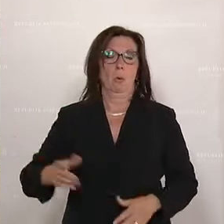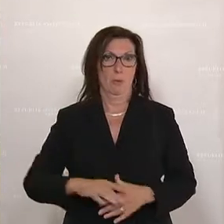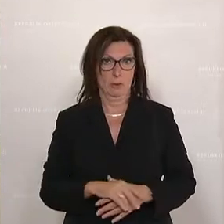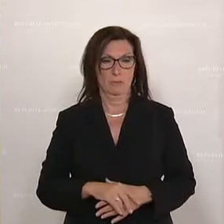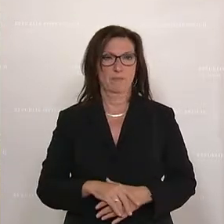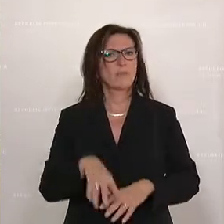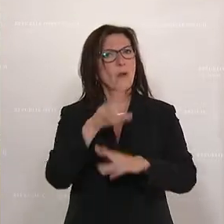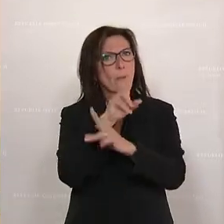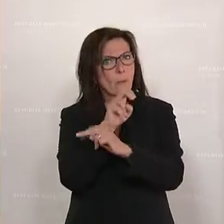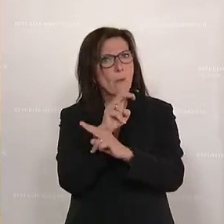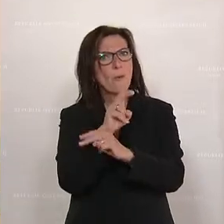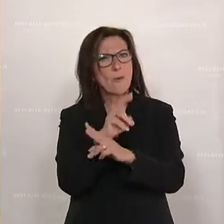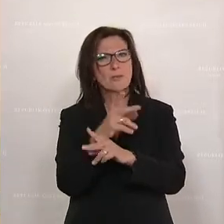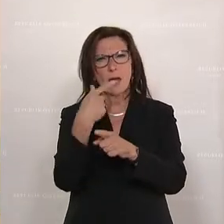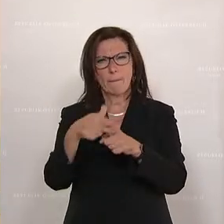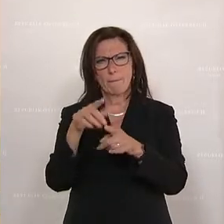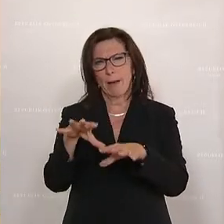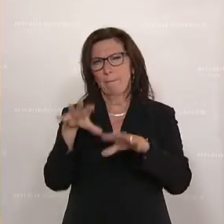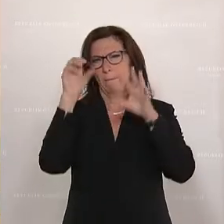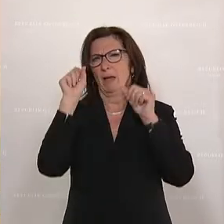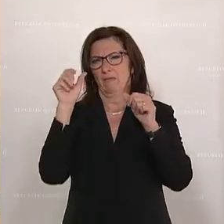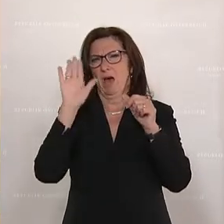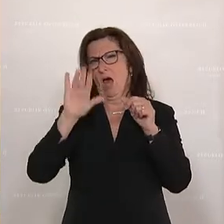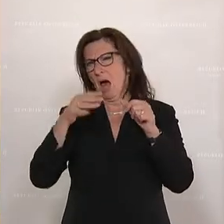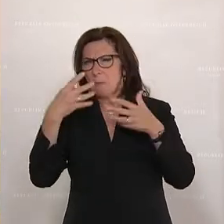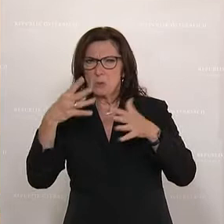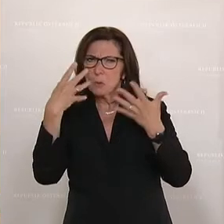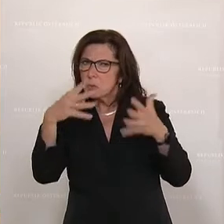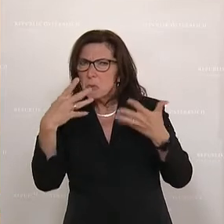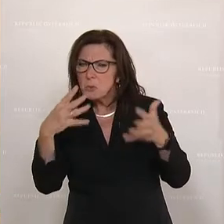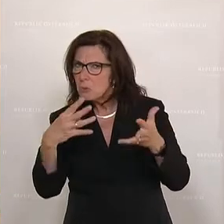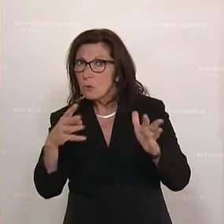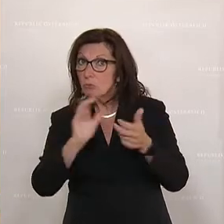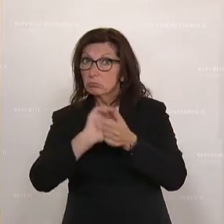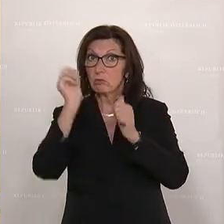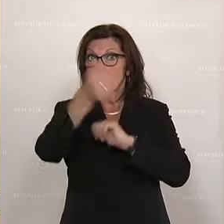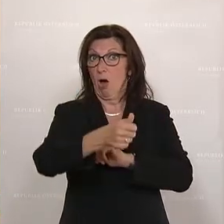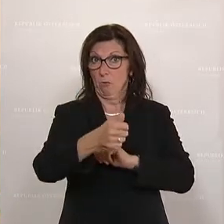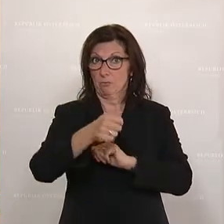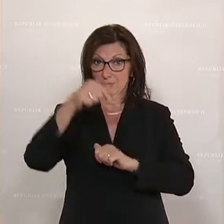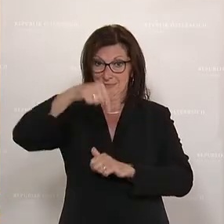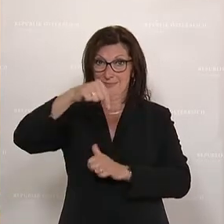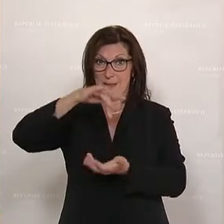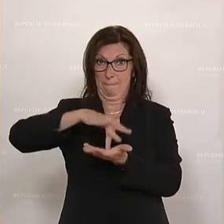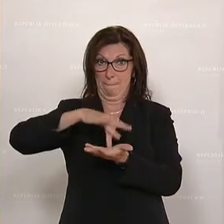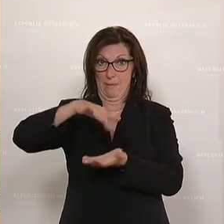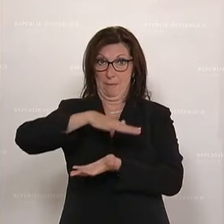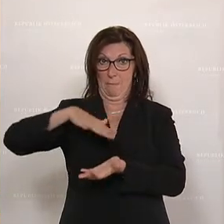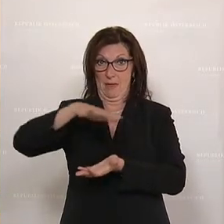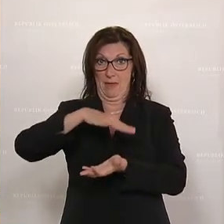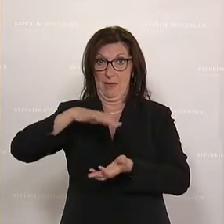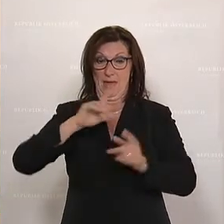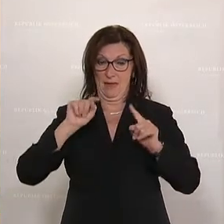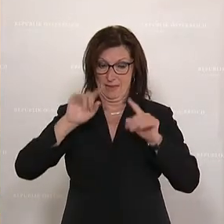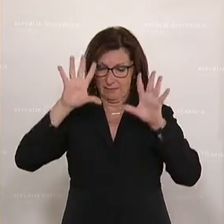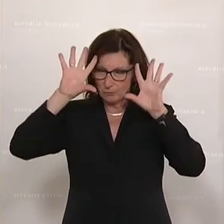Österreich hat das, glaube ich, sehr bald erkannt und war eigentlich ab 1999 Vorreiter in der zweiten Säule und hat die Gewichtung sehr stark auf